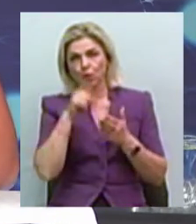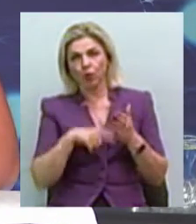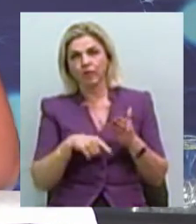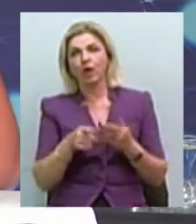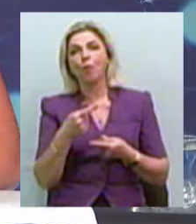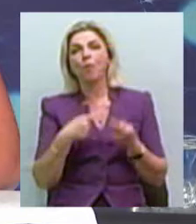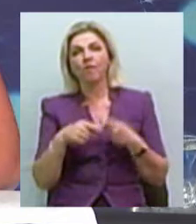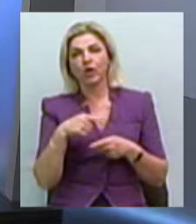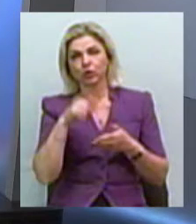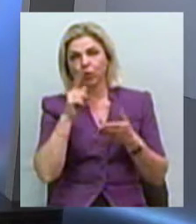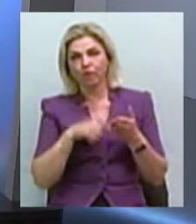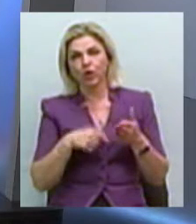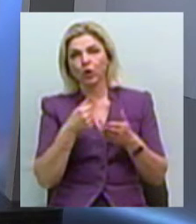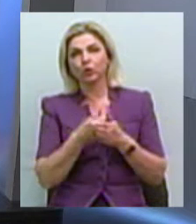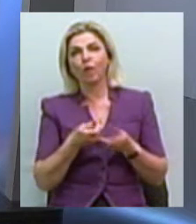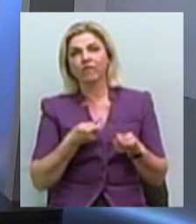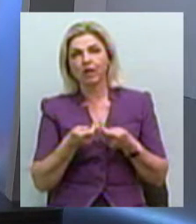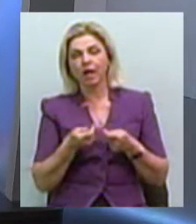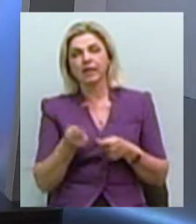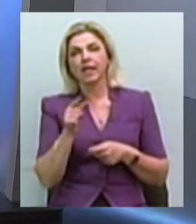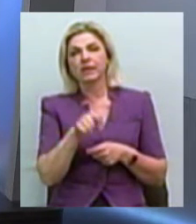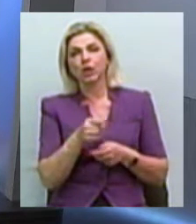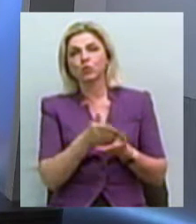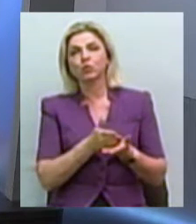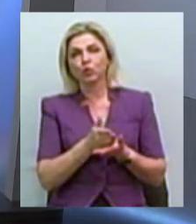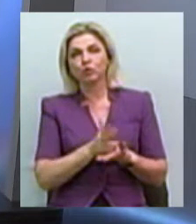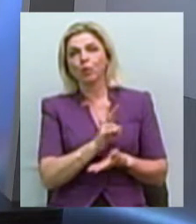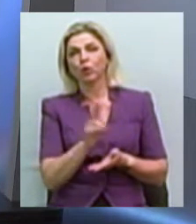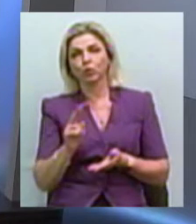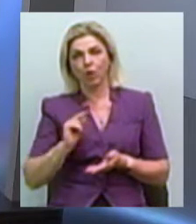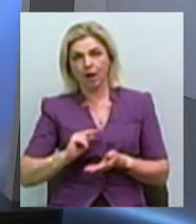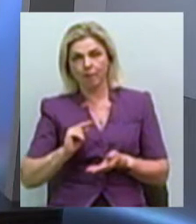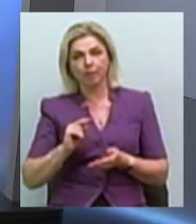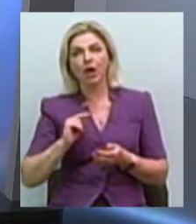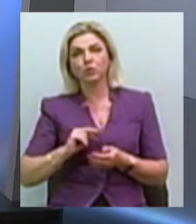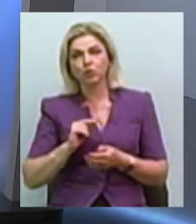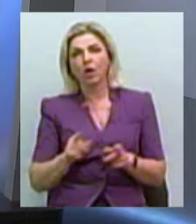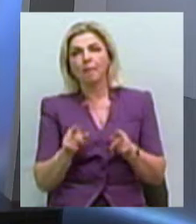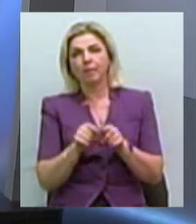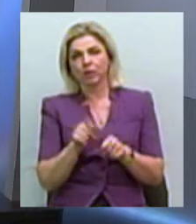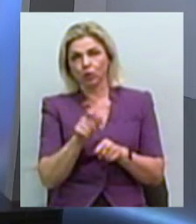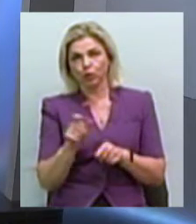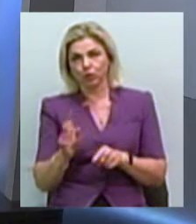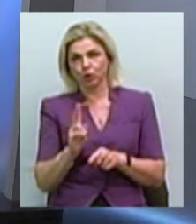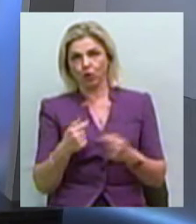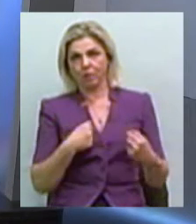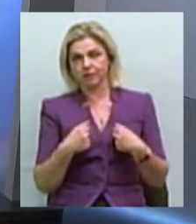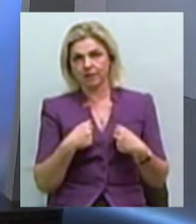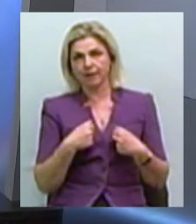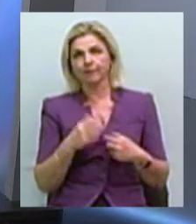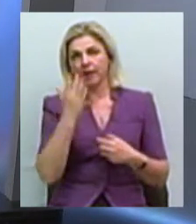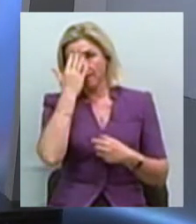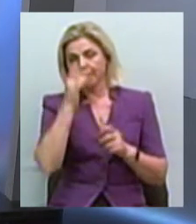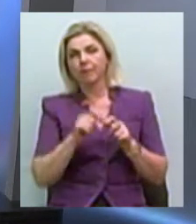повернення, скажімо так, до тих служб, які працюють з особами, які постраждали від домашнього насильства. Саме з метою відкриття